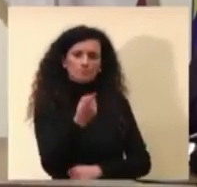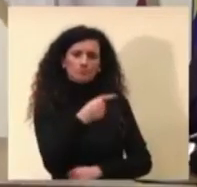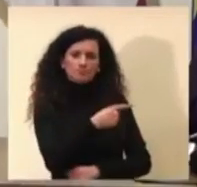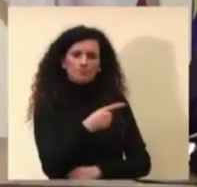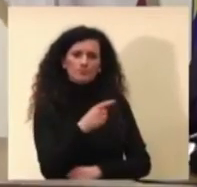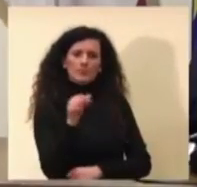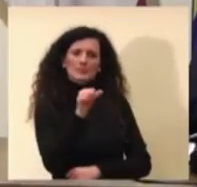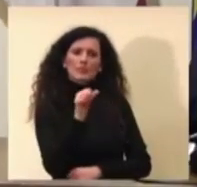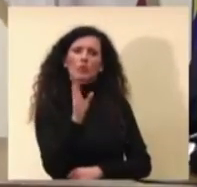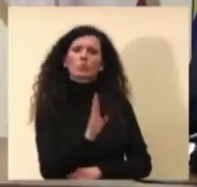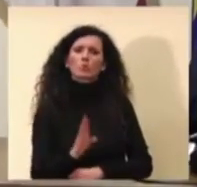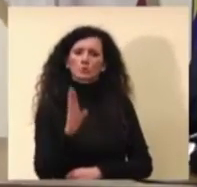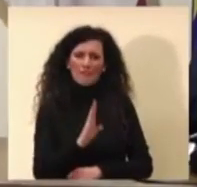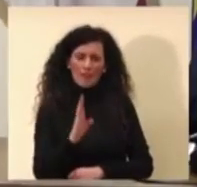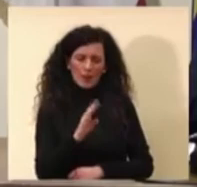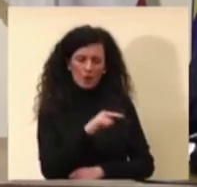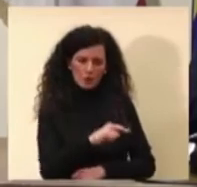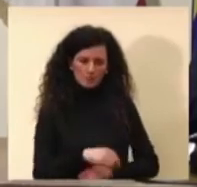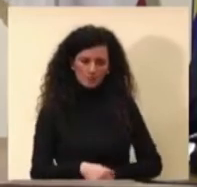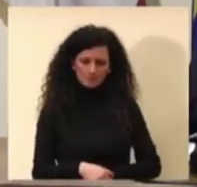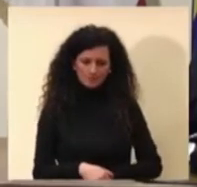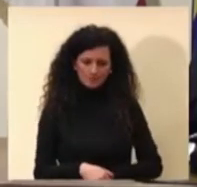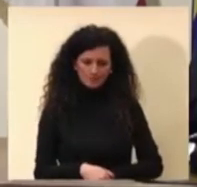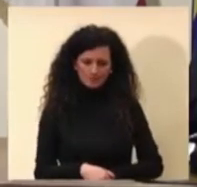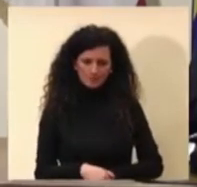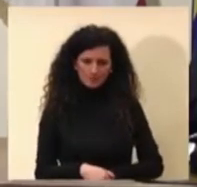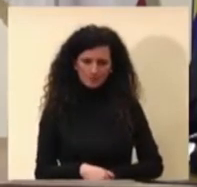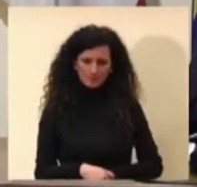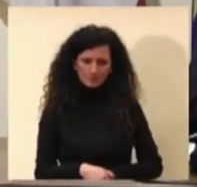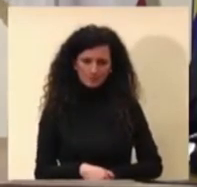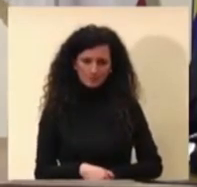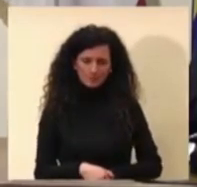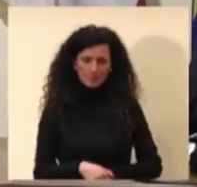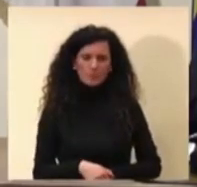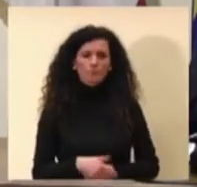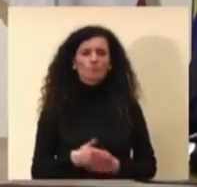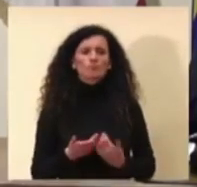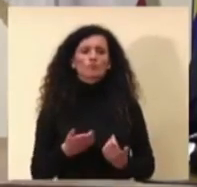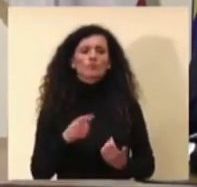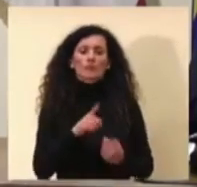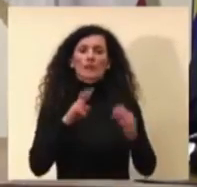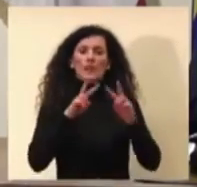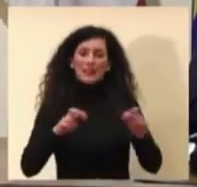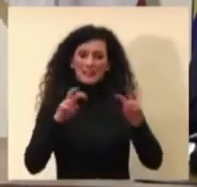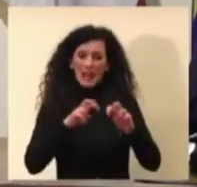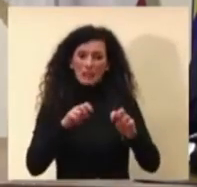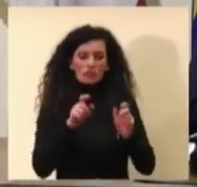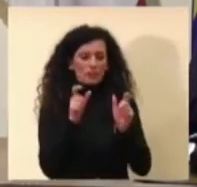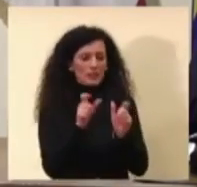quando si fa una indagine campionaria alcune